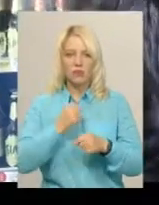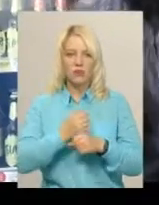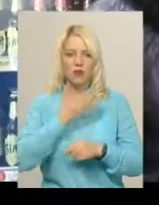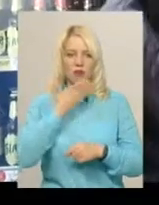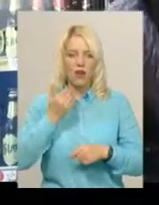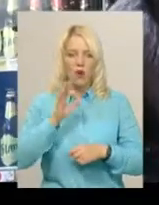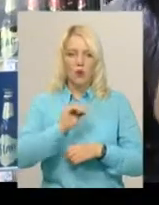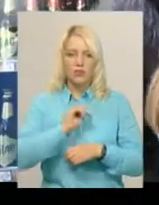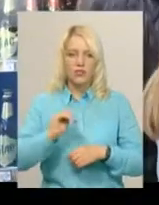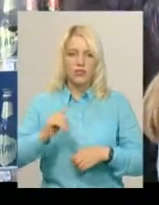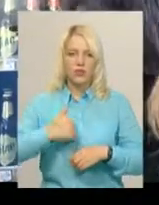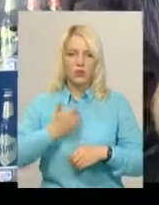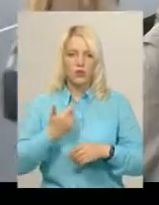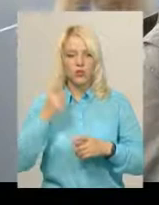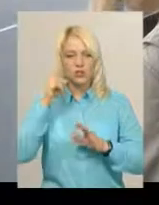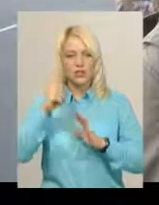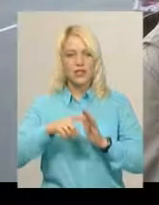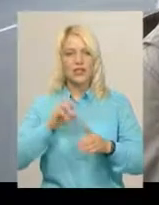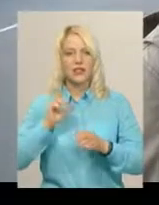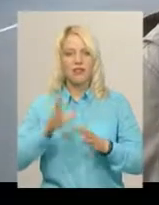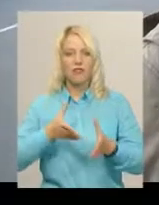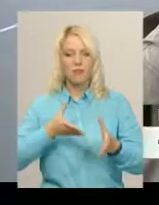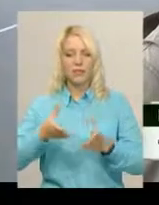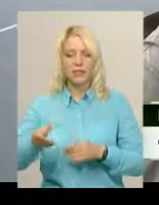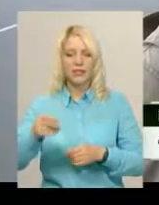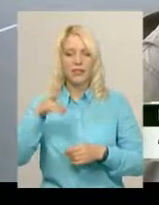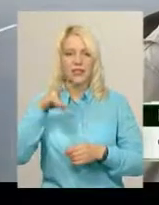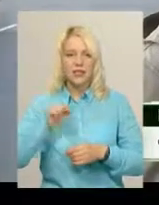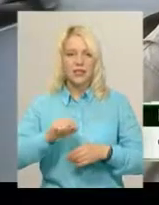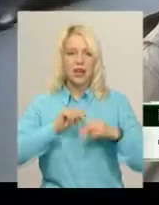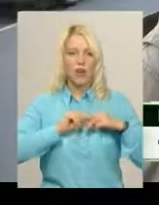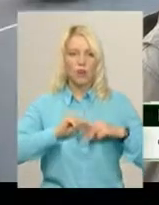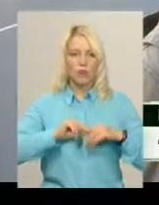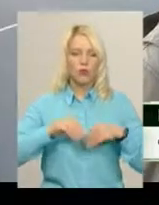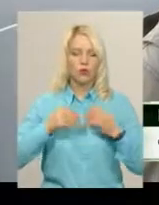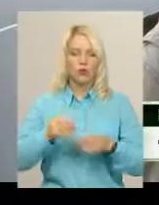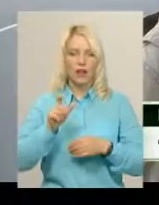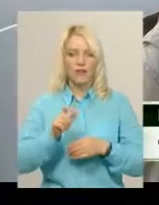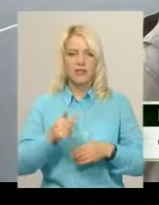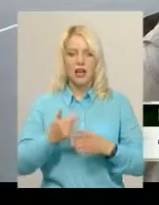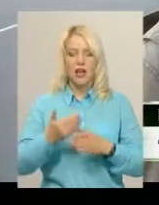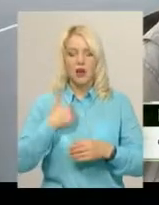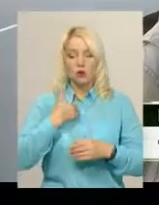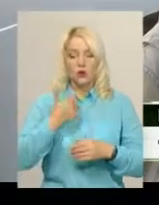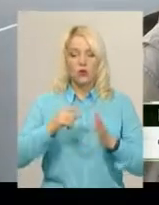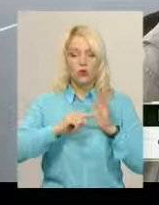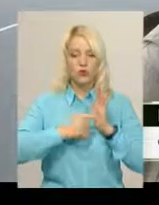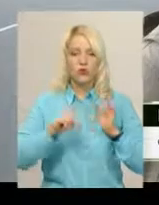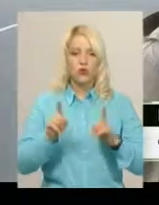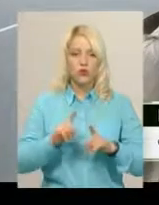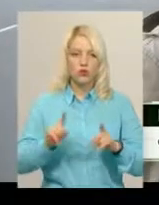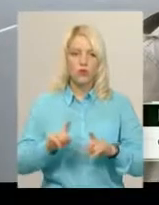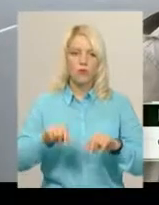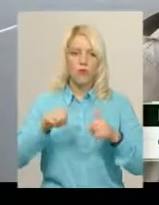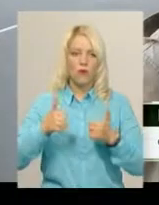дізнатися, як вплинути на роботодавця. Буду звертатися, щоб все-таки оформили. А інакше скажу, що якщо не оформити, то заплати теж